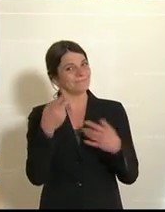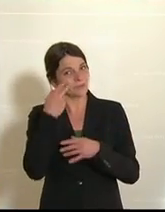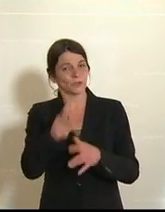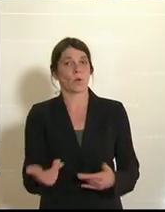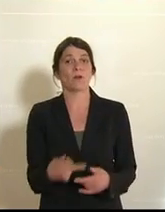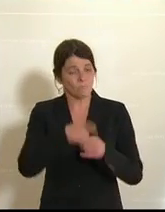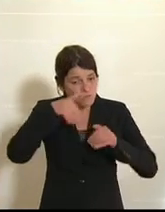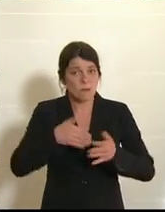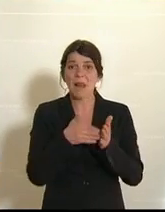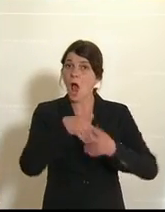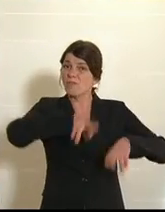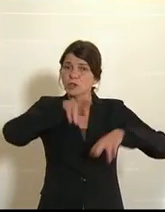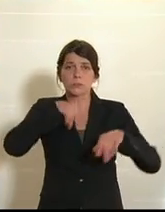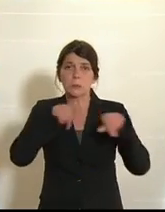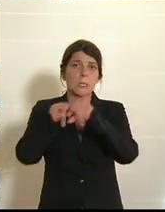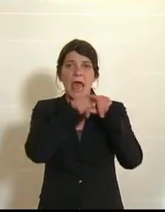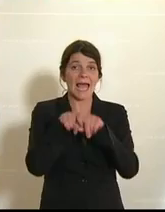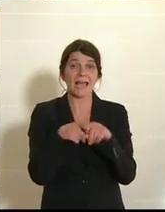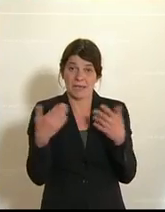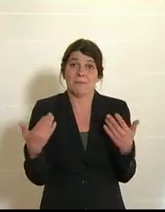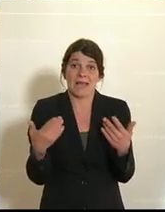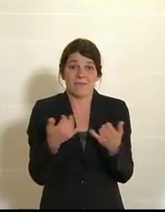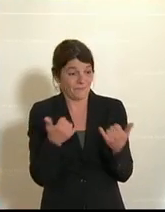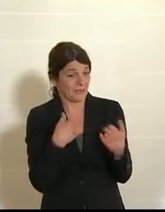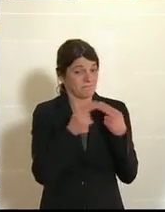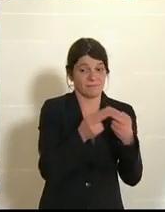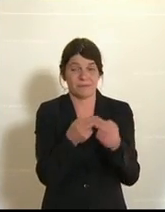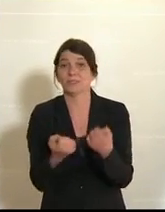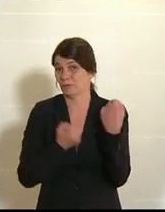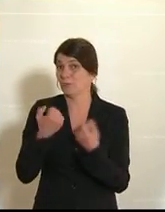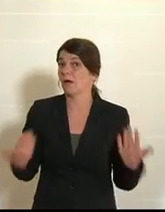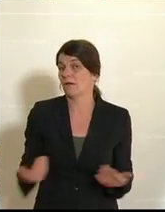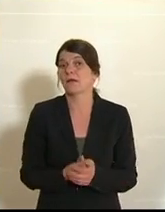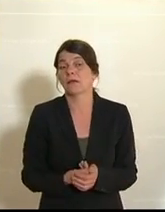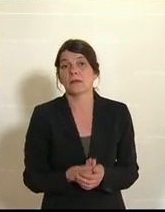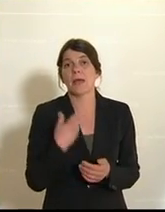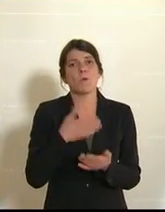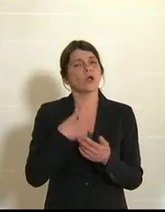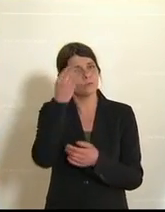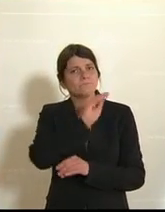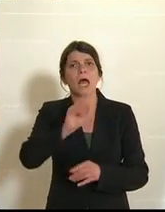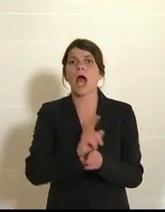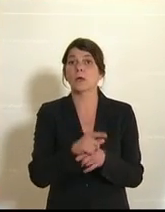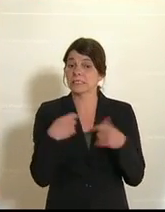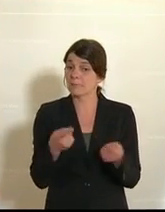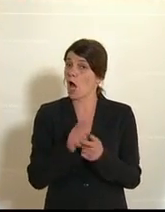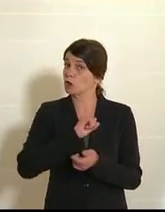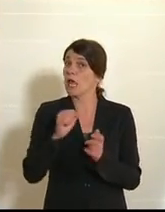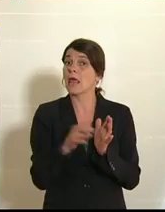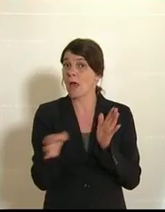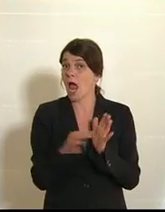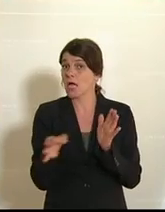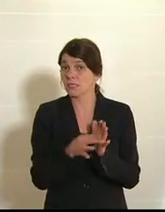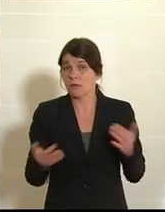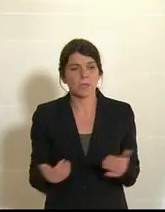heterogen ist, wirklich sozusagen in den Blick zu nehmen. Aber, und darauf möchte ich schon verweisen, es hat sehr schnelle Maßnahmen gegeben.